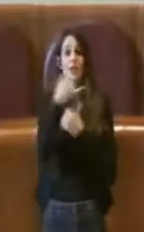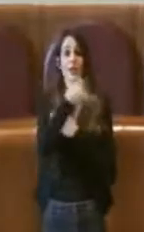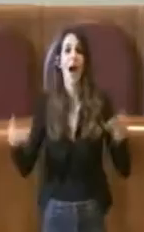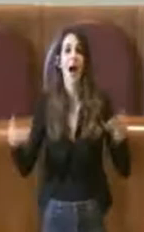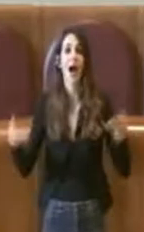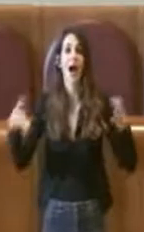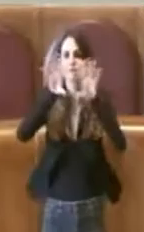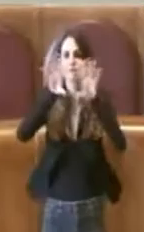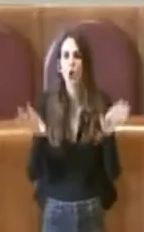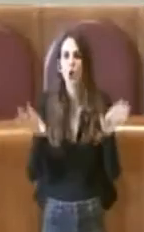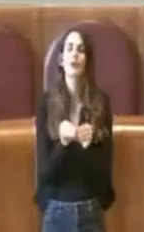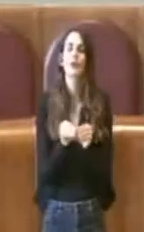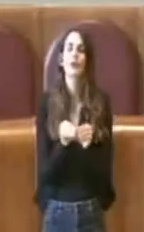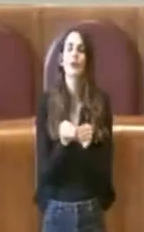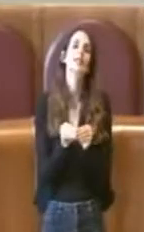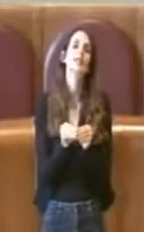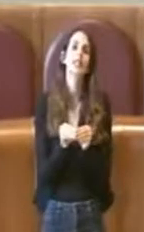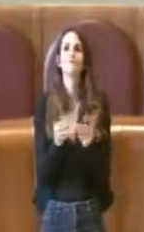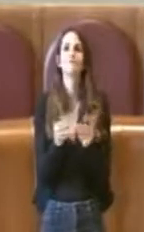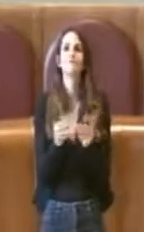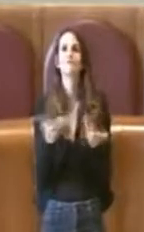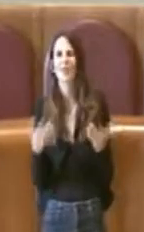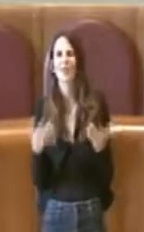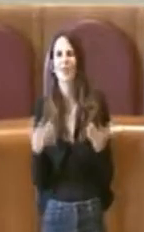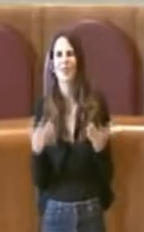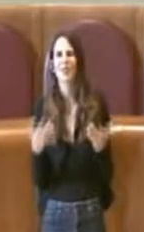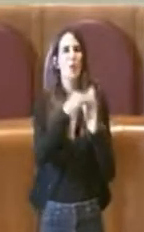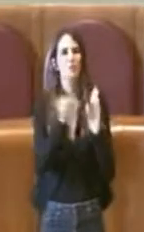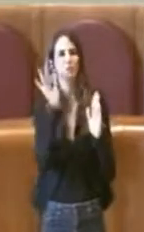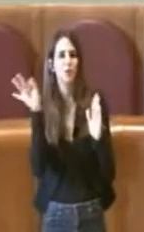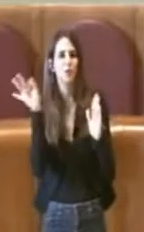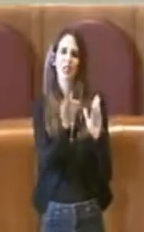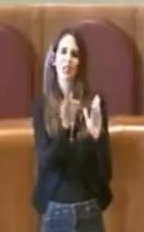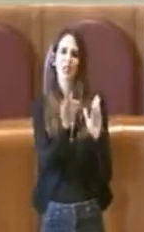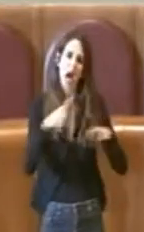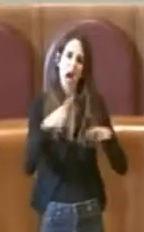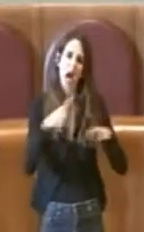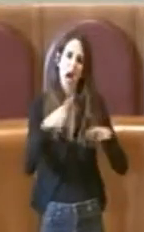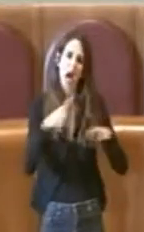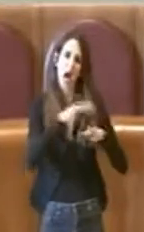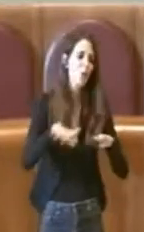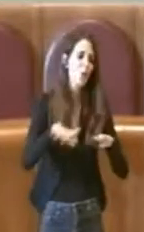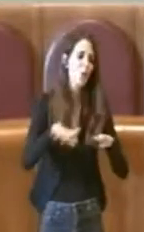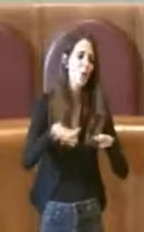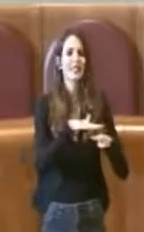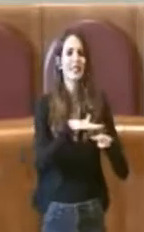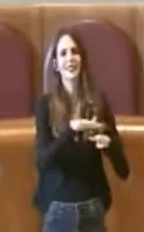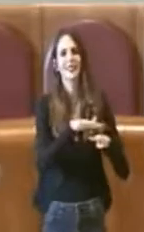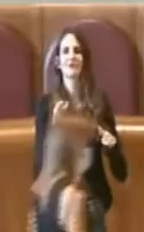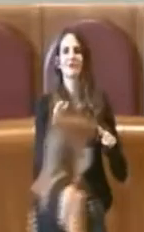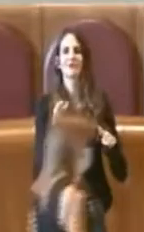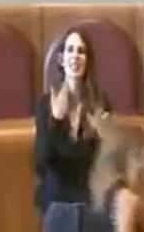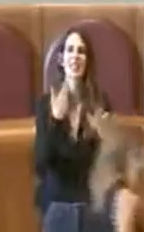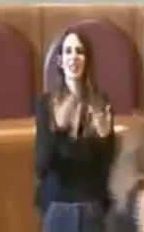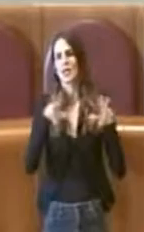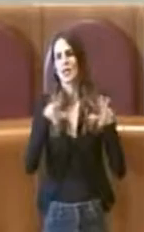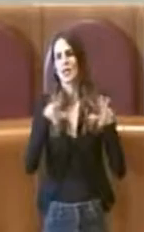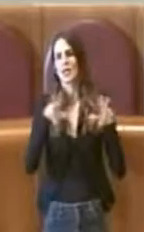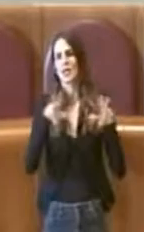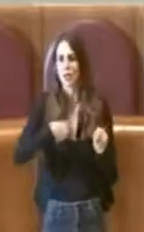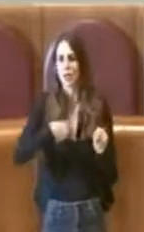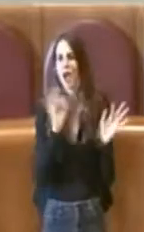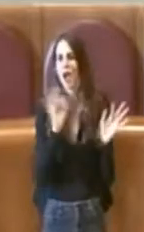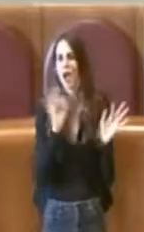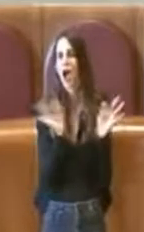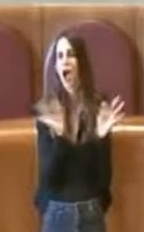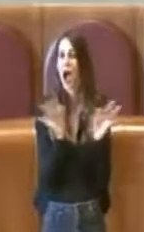fu quella di considerare più che gli aspetti urbanistici su cui, ripeto, non siamo così favorevoli,